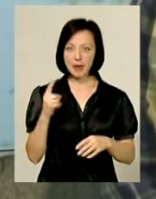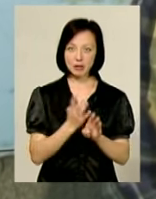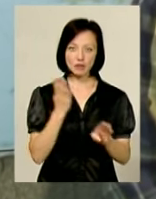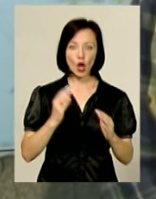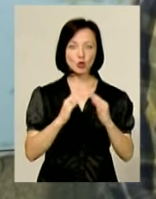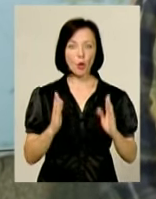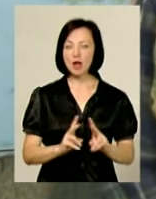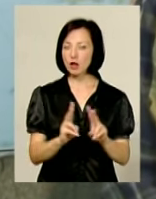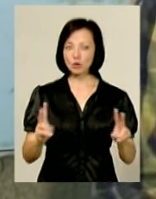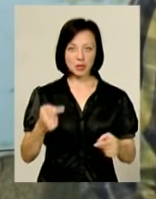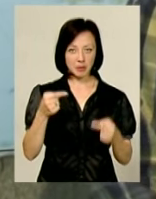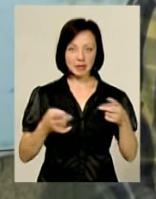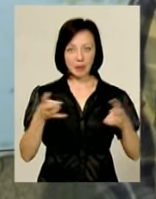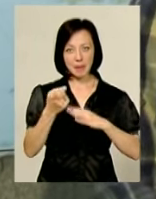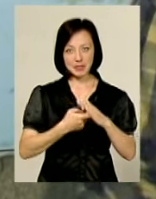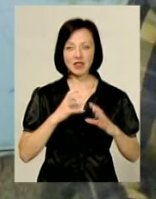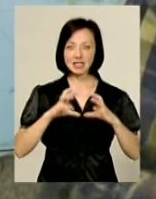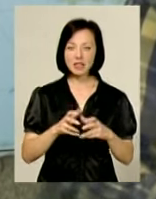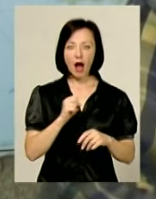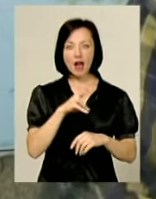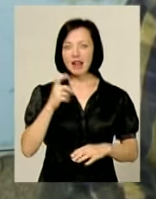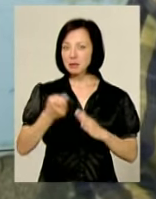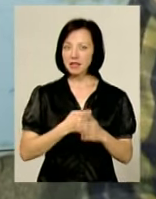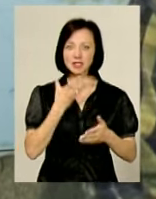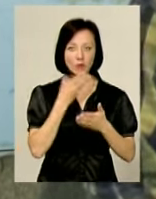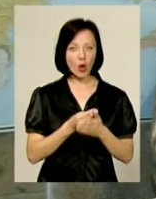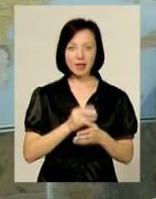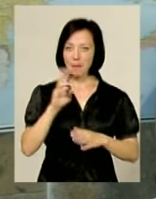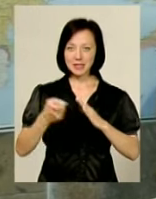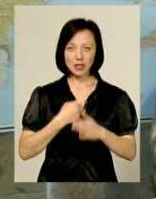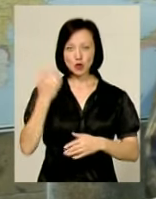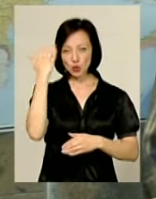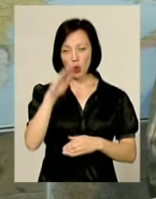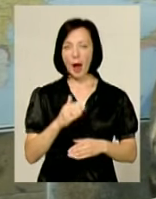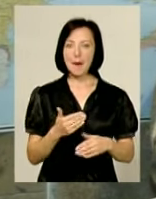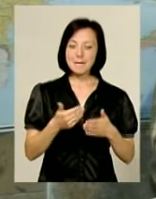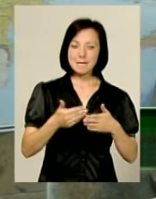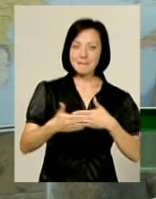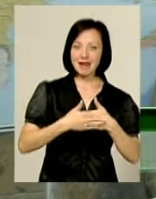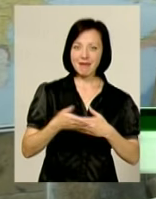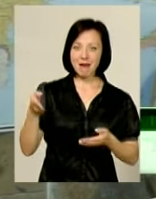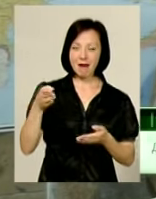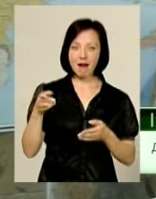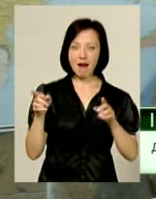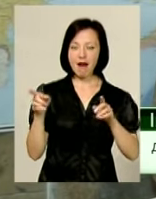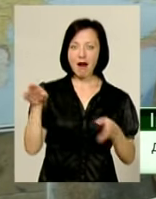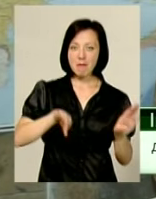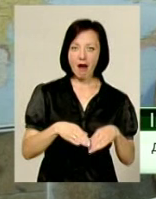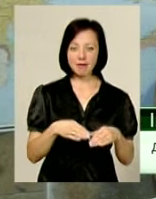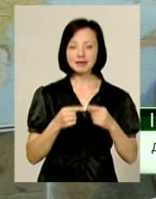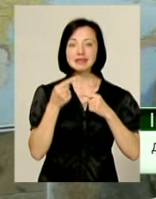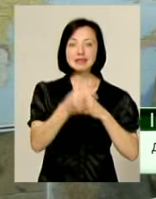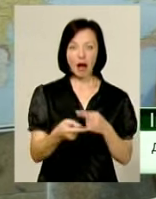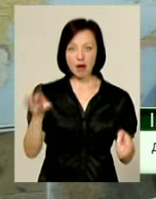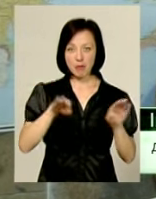все дома. Ніхто не заперечує, треба пізнавати світ, але не пізнавши свого, не пізнаєш чужого. При Карпатті, Закарпатті, за досить доступну